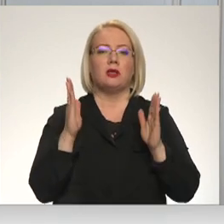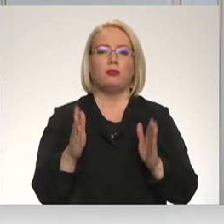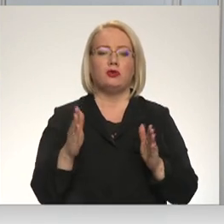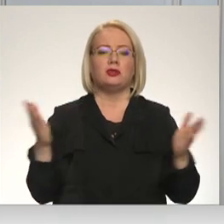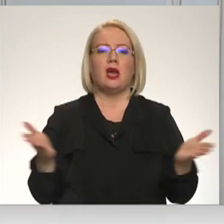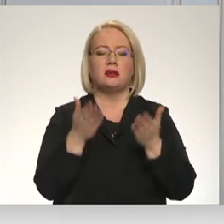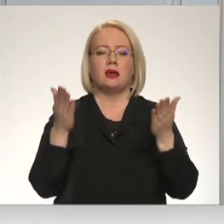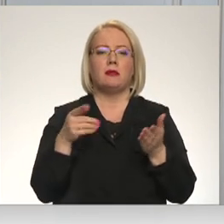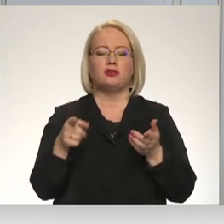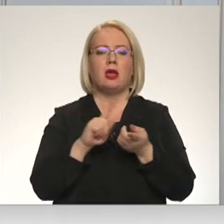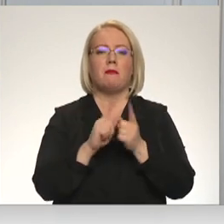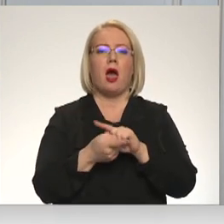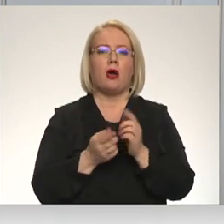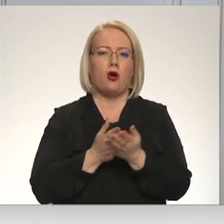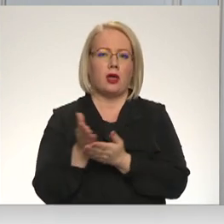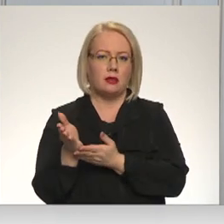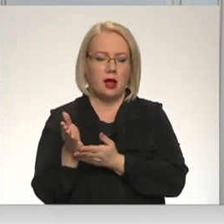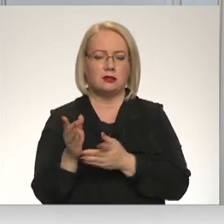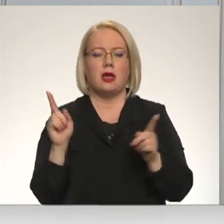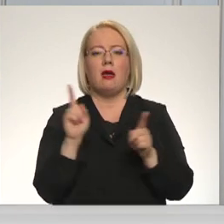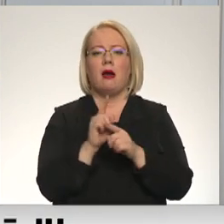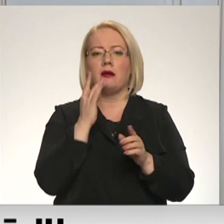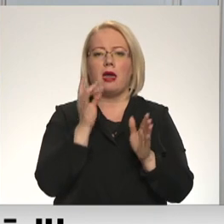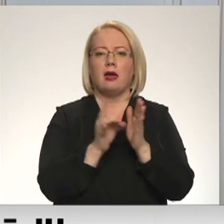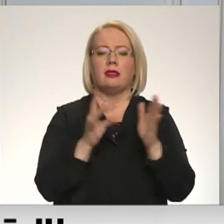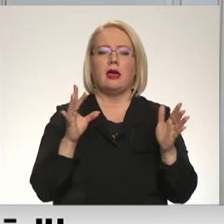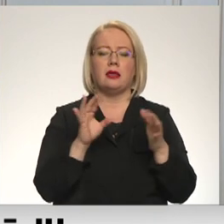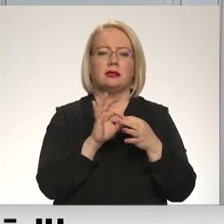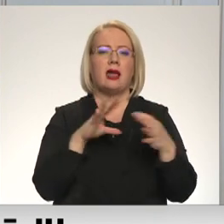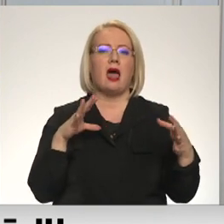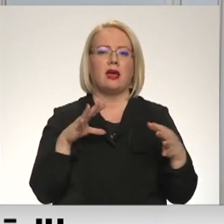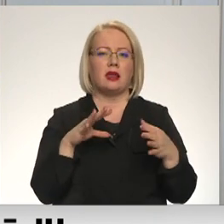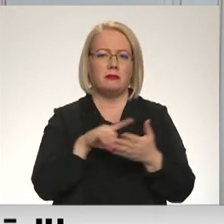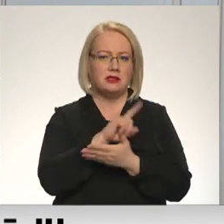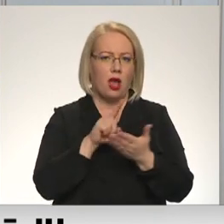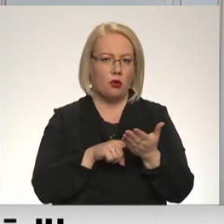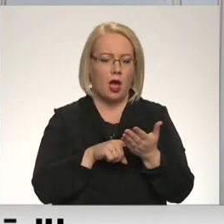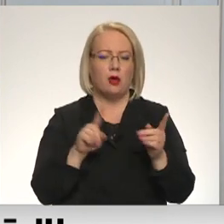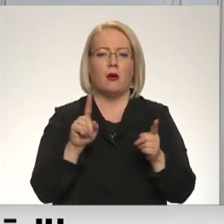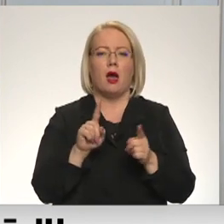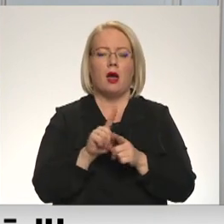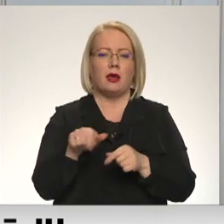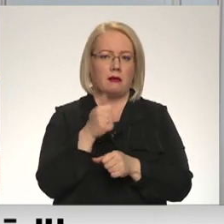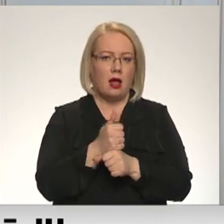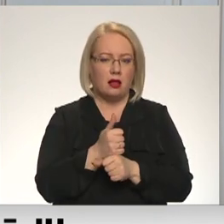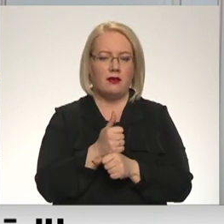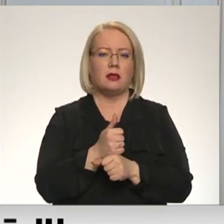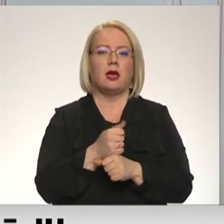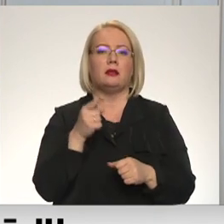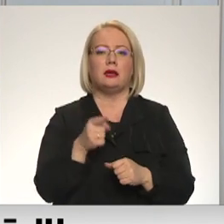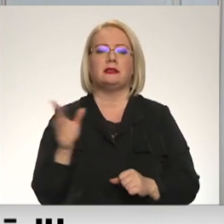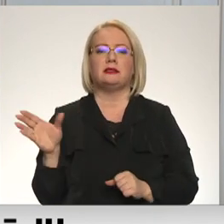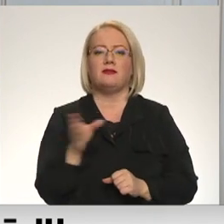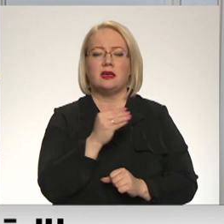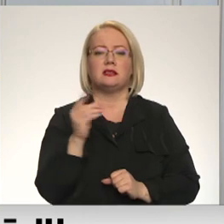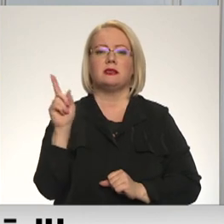pārorientācija. Arī enerģietikas neatkarības jautājumi ir tagad dienas kārtībā. Tā kā tas viss